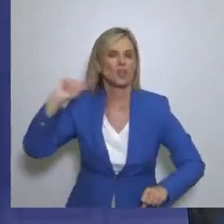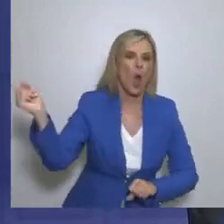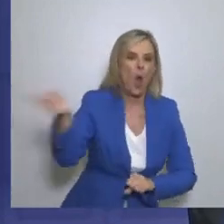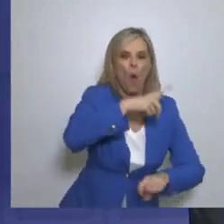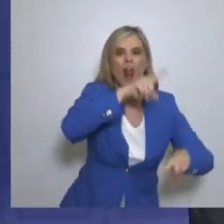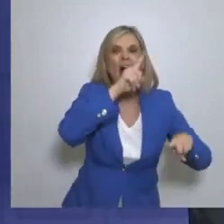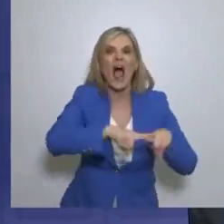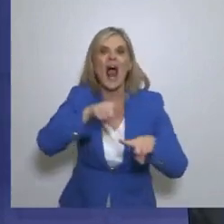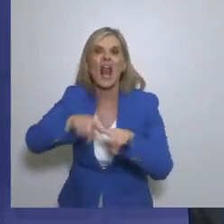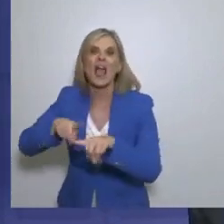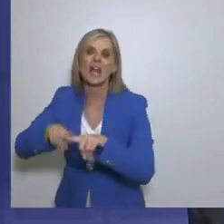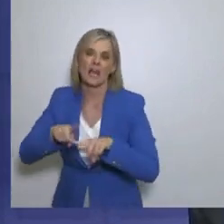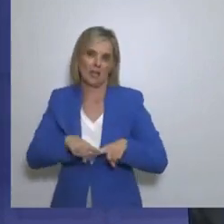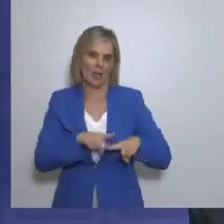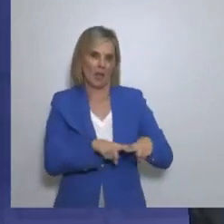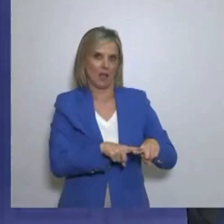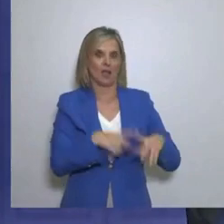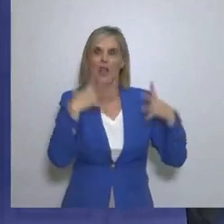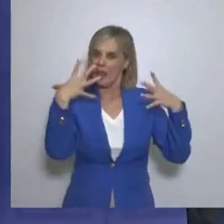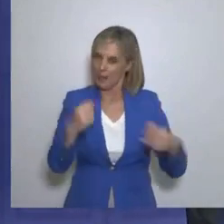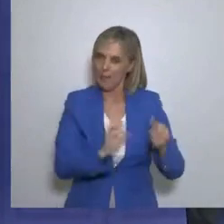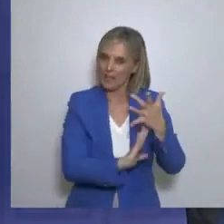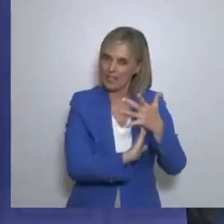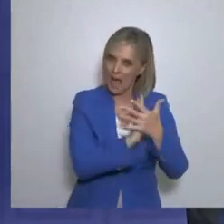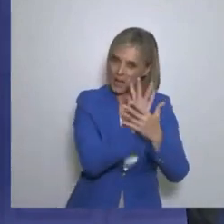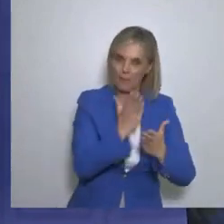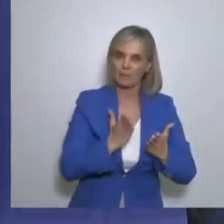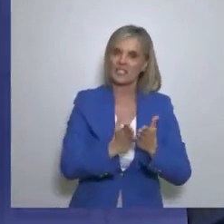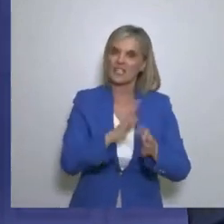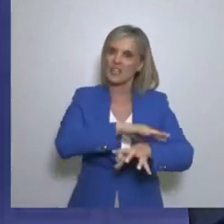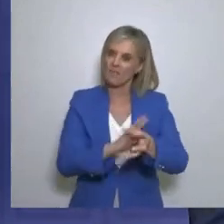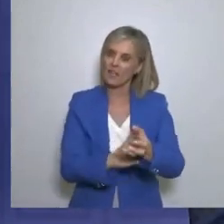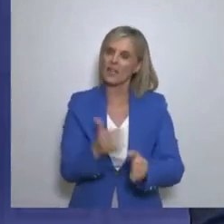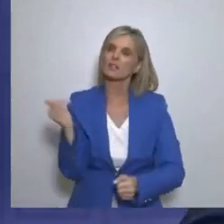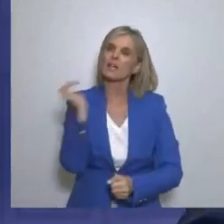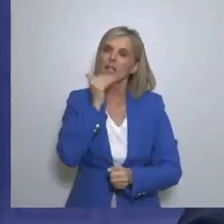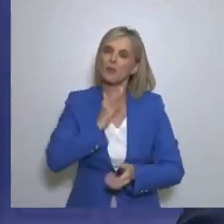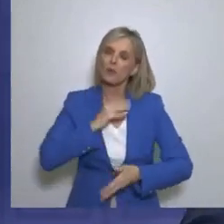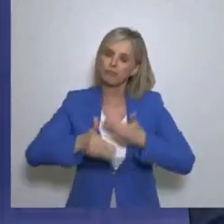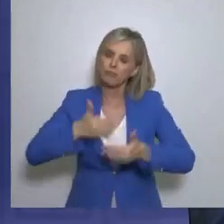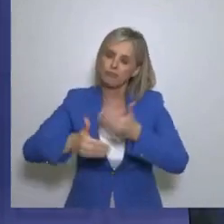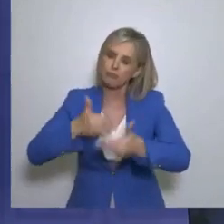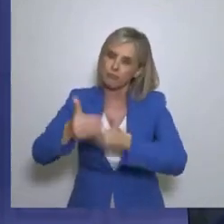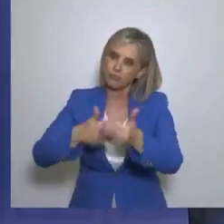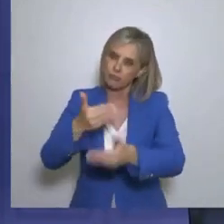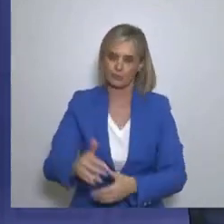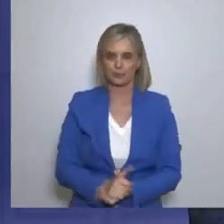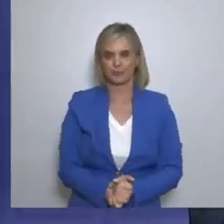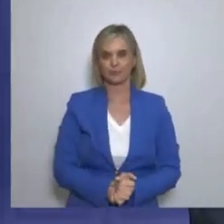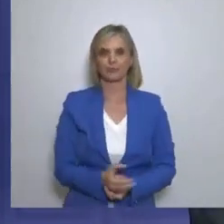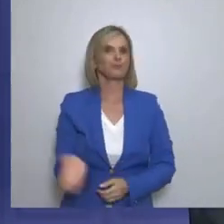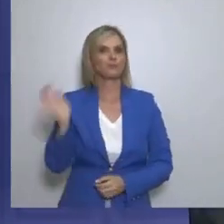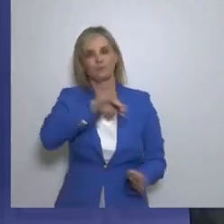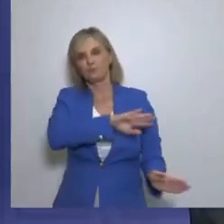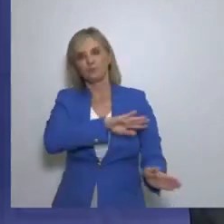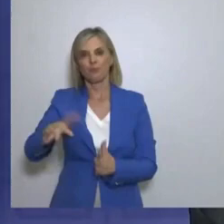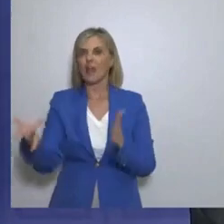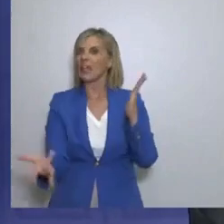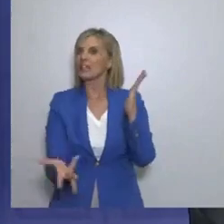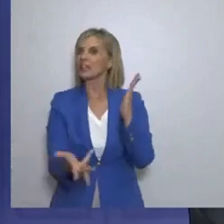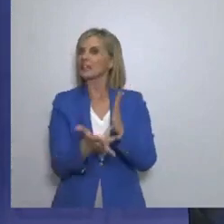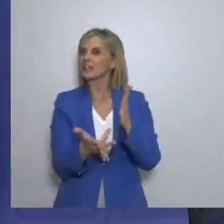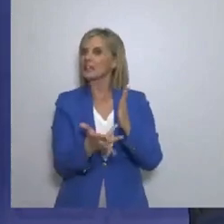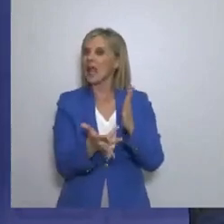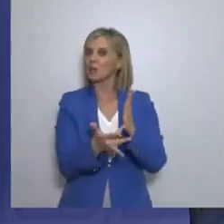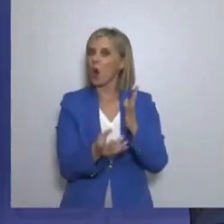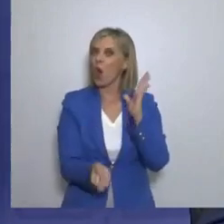τεράστια ανάπτυξη της ναυτιλίας Που μπορεί εύκολα να προχωρήσει Τώρα όσο αφορά την υψηλή τεχνολογία Αυτό που έχω να πω το εξής Ότι